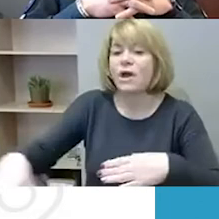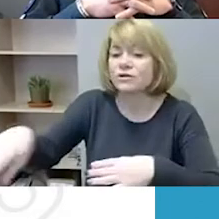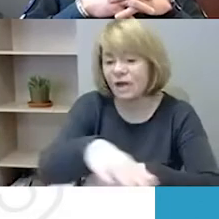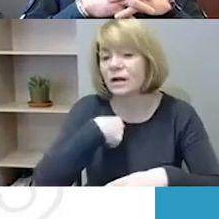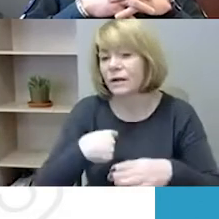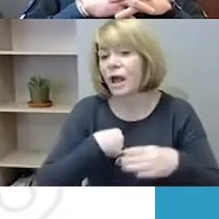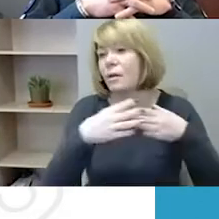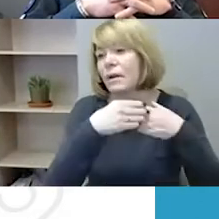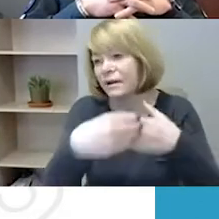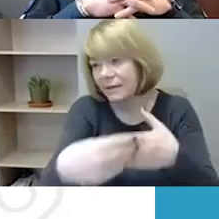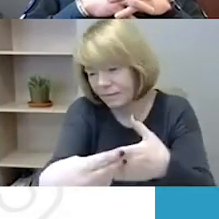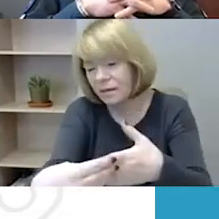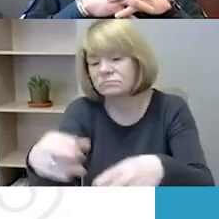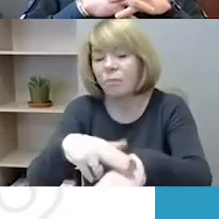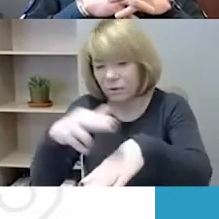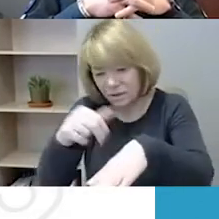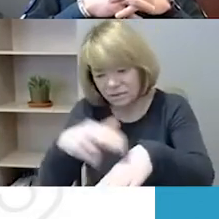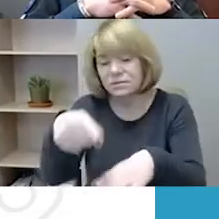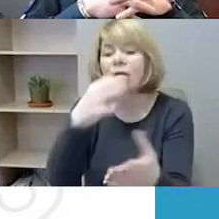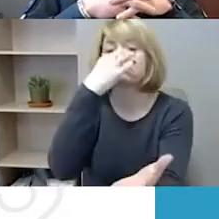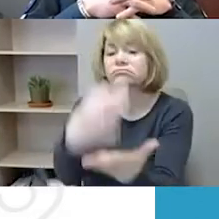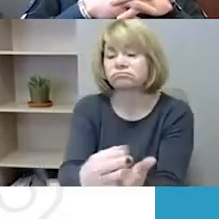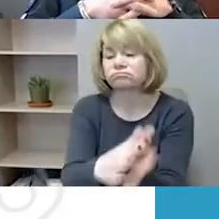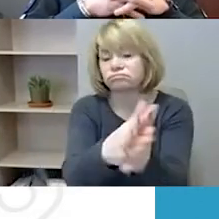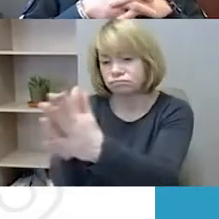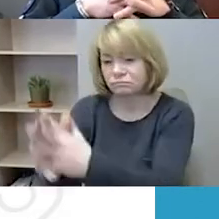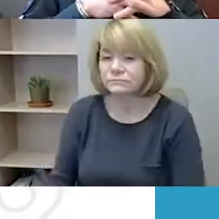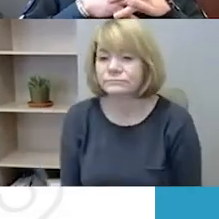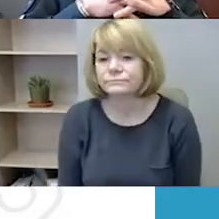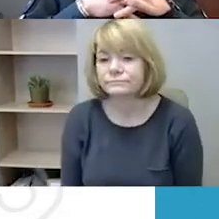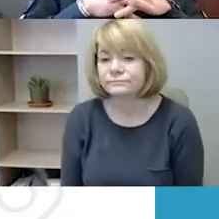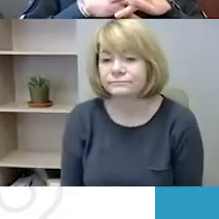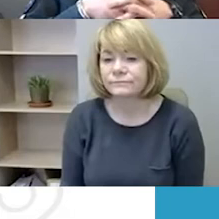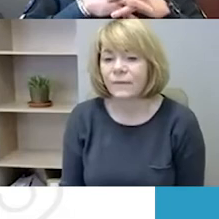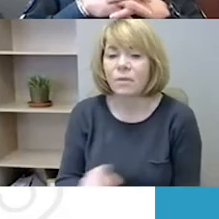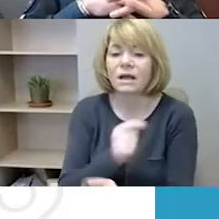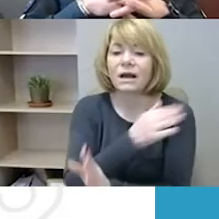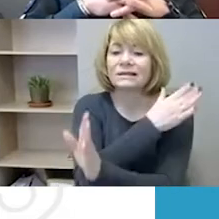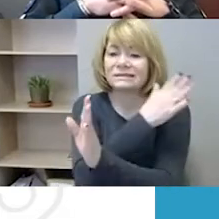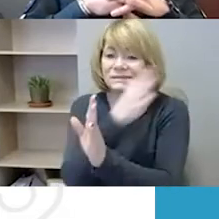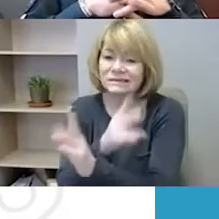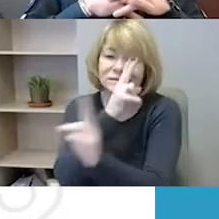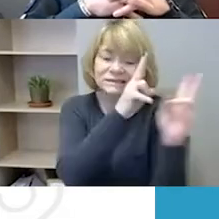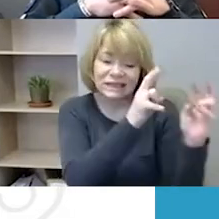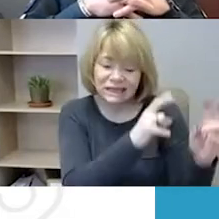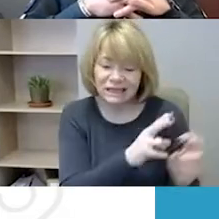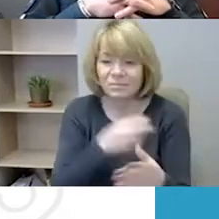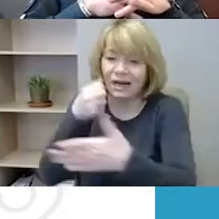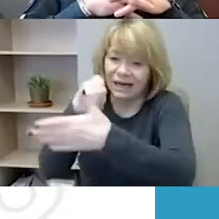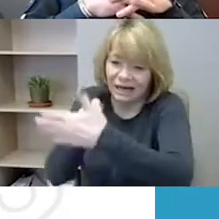šioje vietoje esame tie, kurie turime pradėti iki teisinius tyrimus ir, na, padaryti